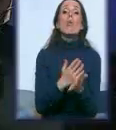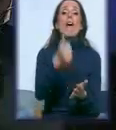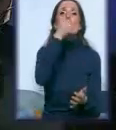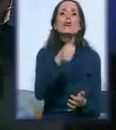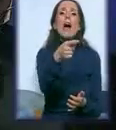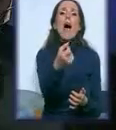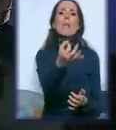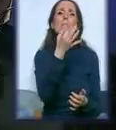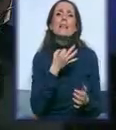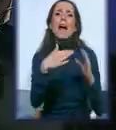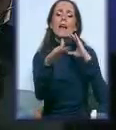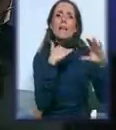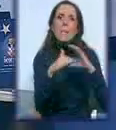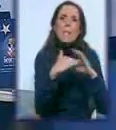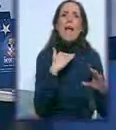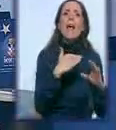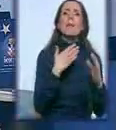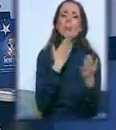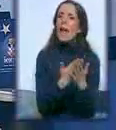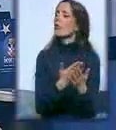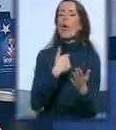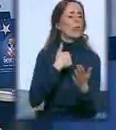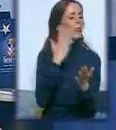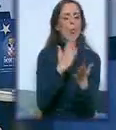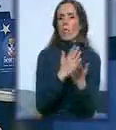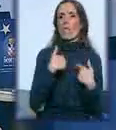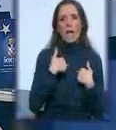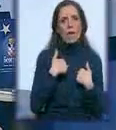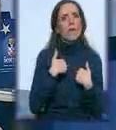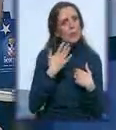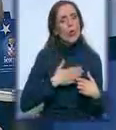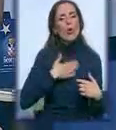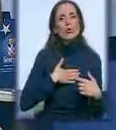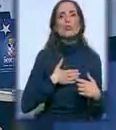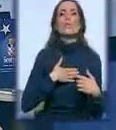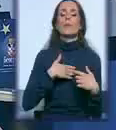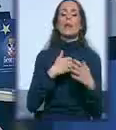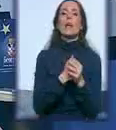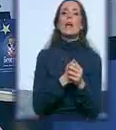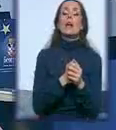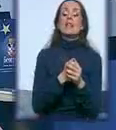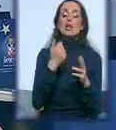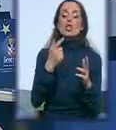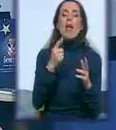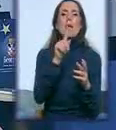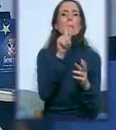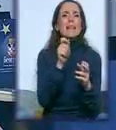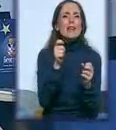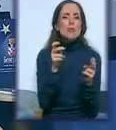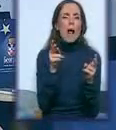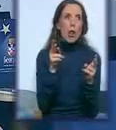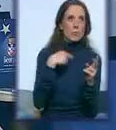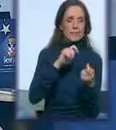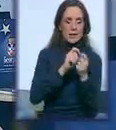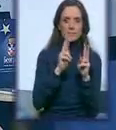pitanje. Studio B je tu zbog vas, da su poznate bolje sa svim temama. Pitali su suženo, znači malo prerađeno. Da li možda postoji mogućnost